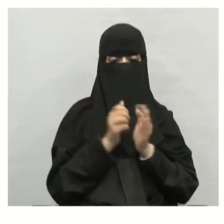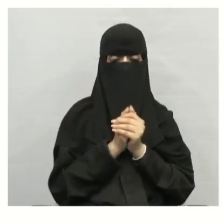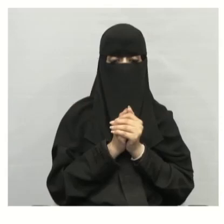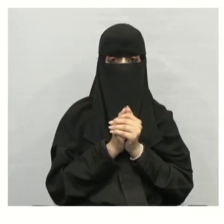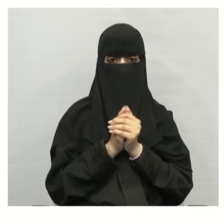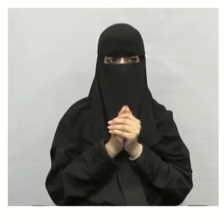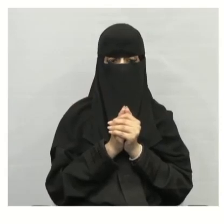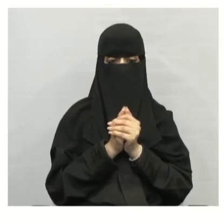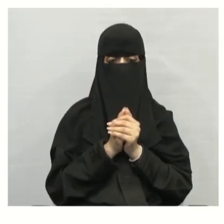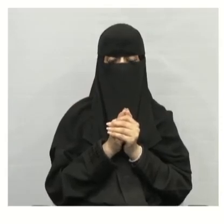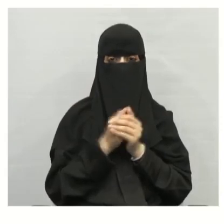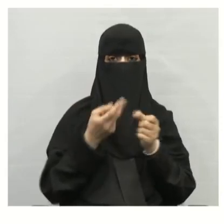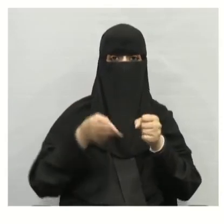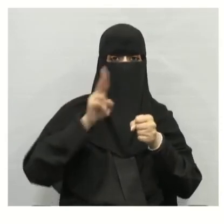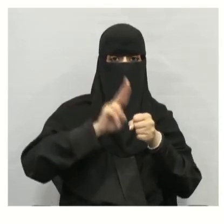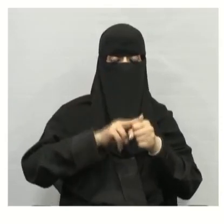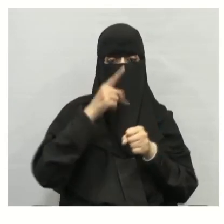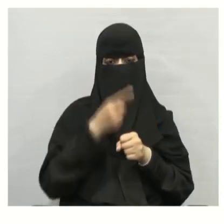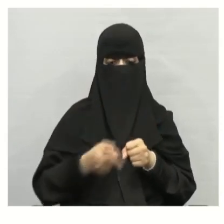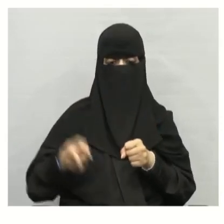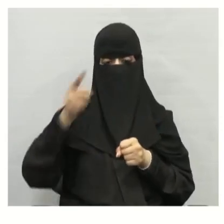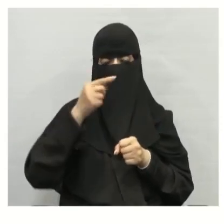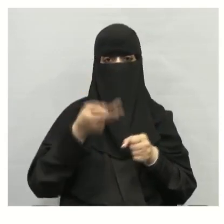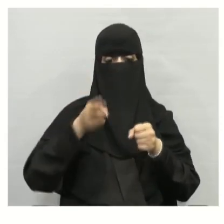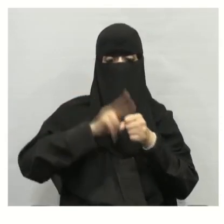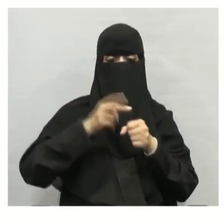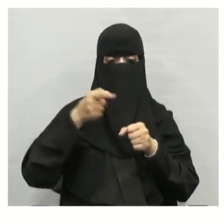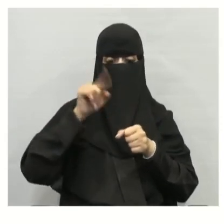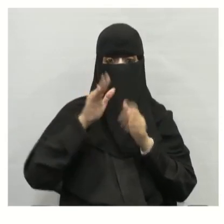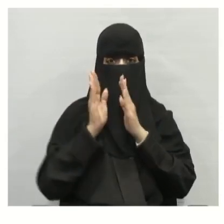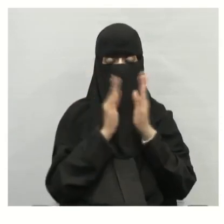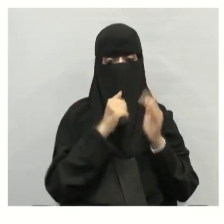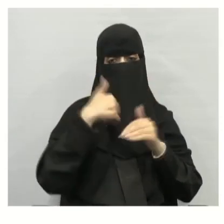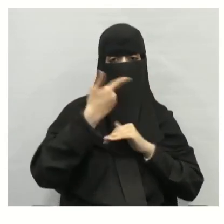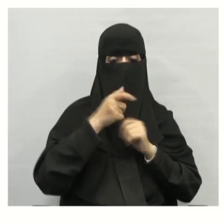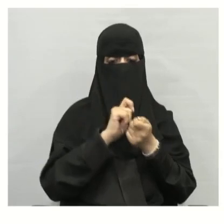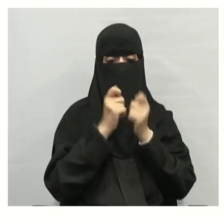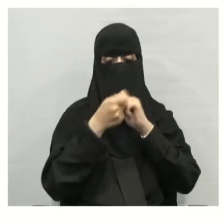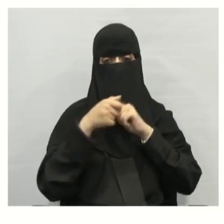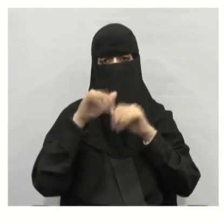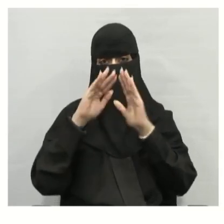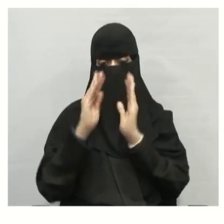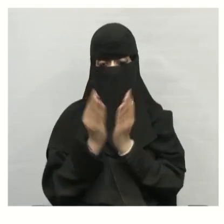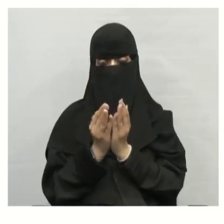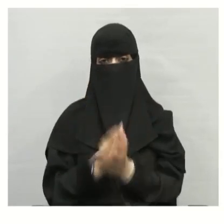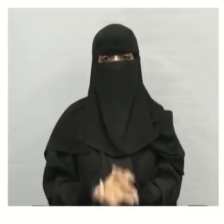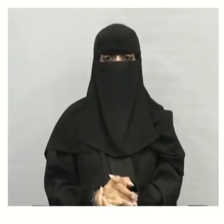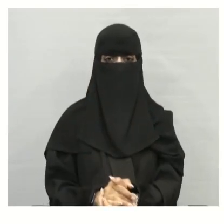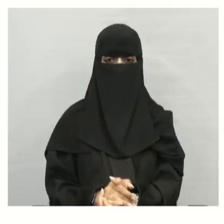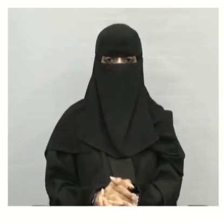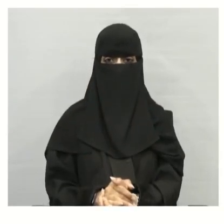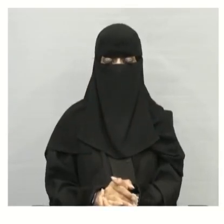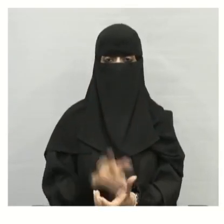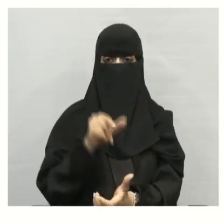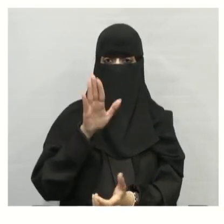عنها إعادة التدوير هو إعادة استخدام المواد بعد تغير شكلها